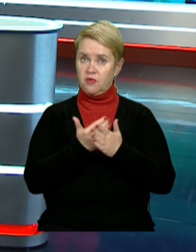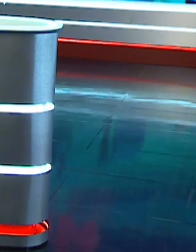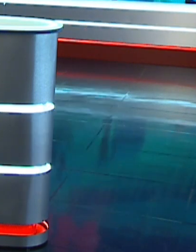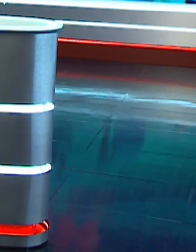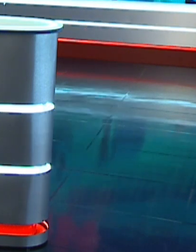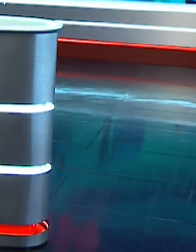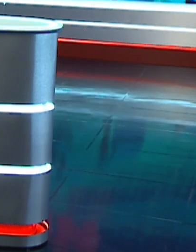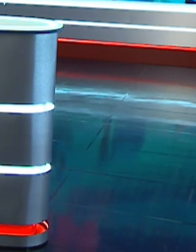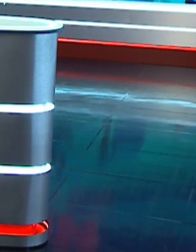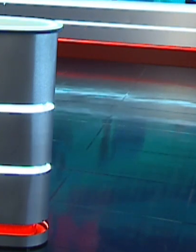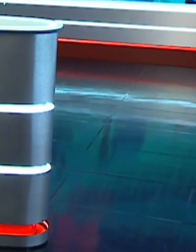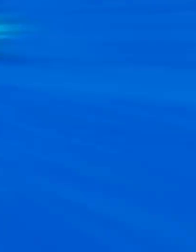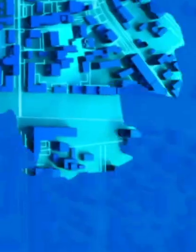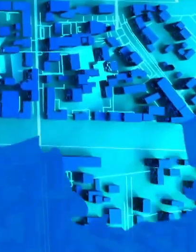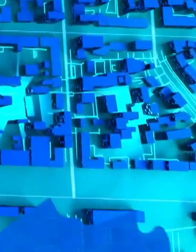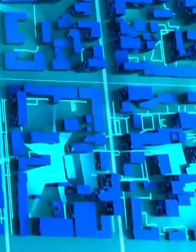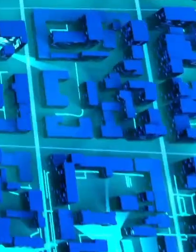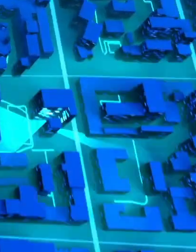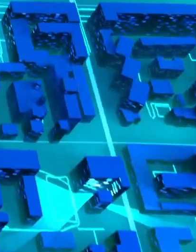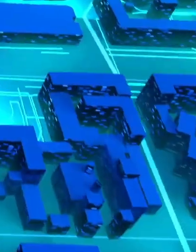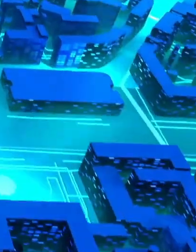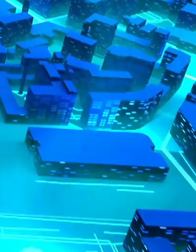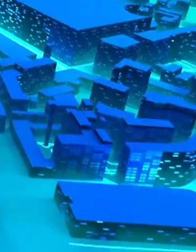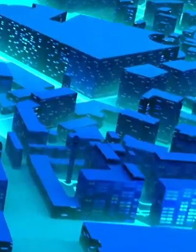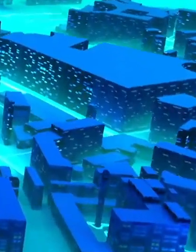Будьте здорові! Дякую!